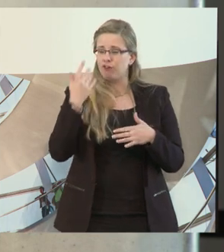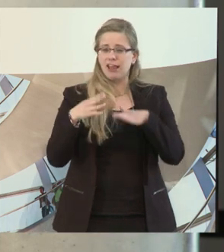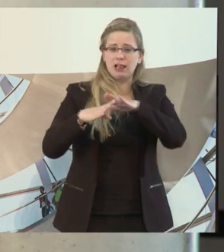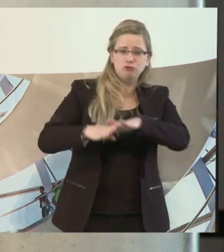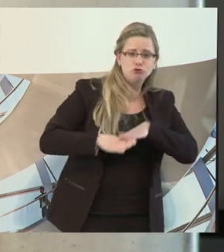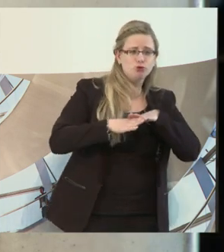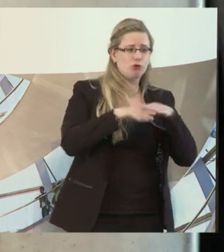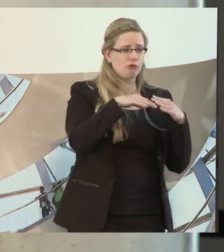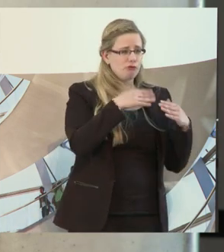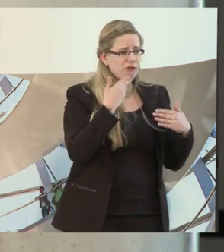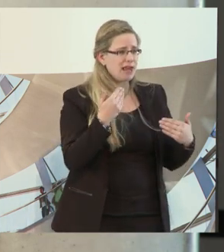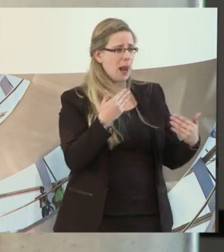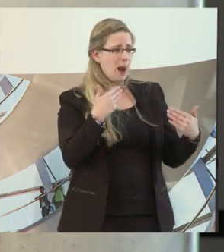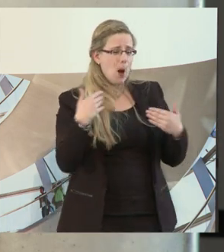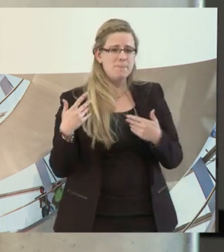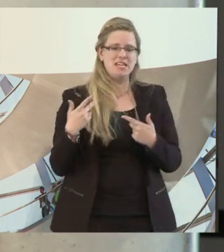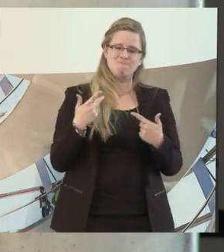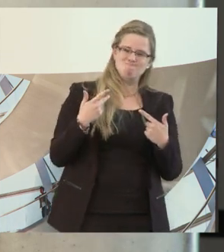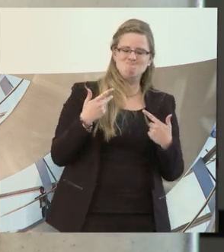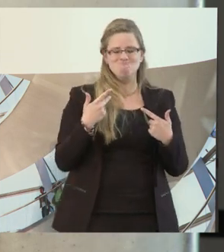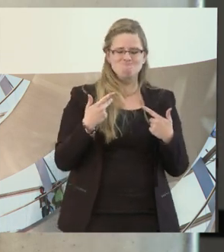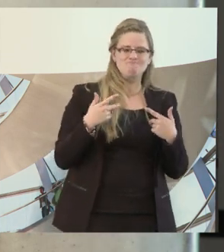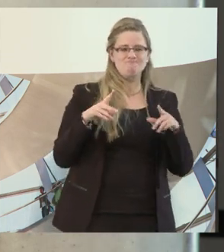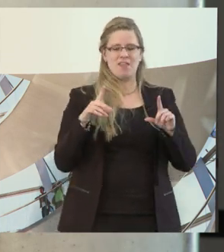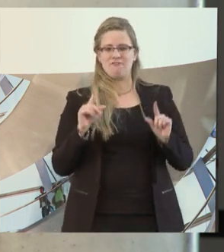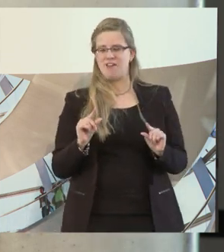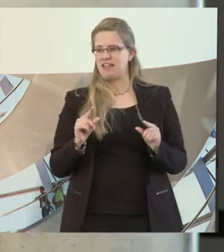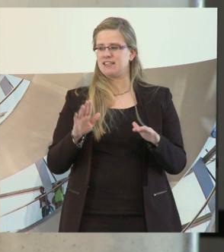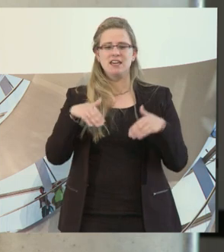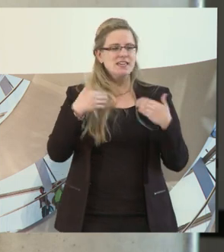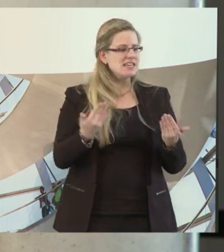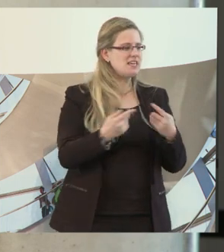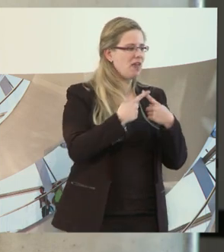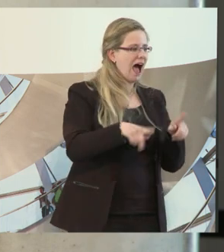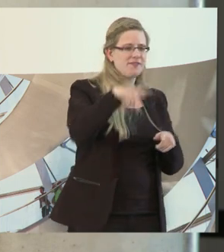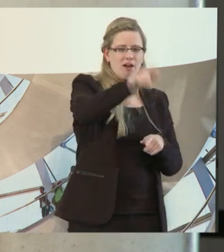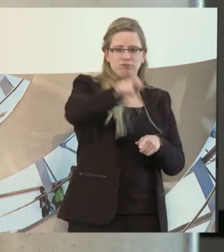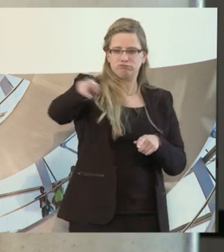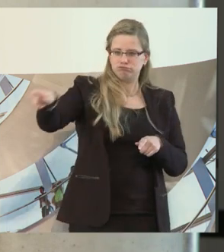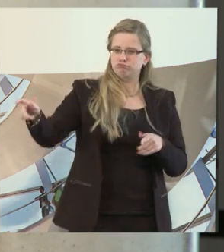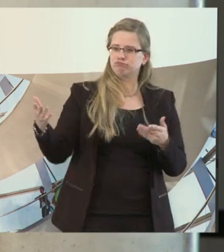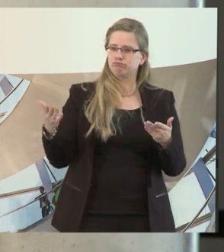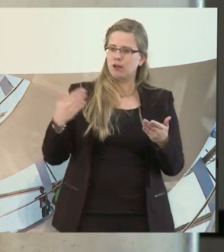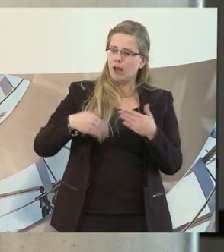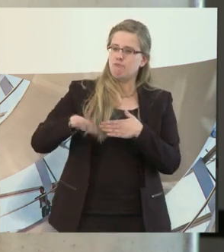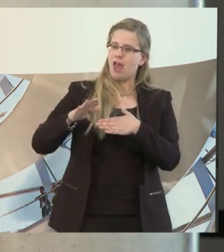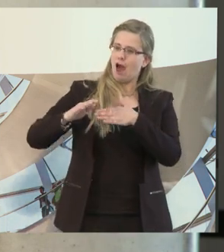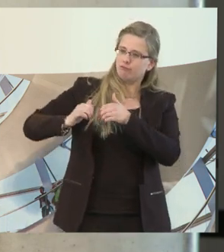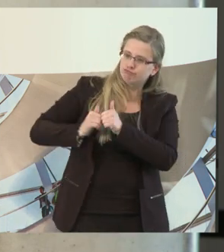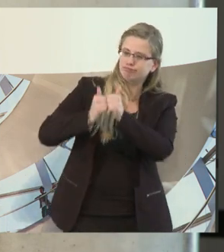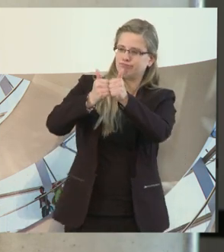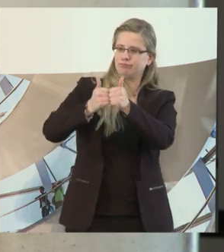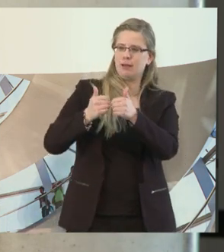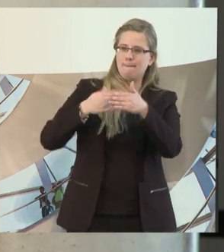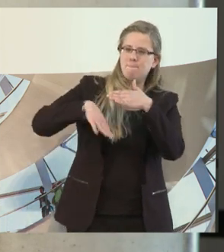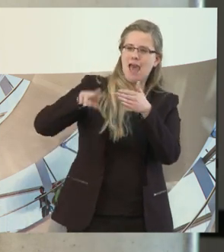oder ein Sprachrohr als Lobbyist sozusagen. Da gibt es viele andere, die, ich sage so mal, viel dichter an der